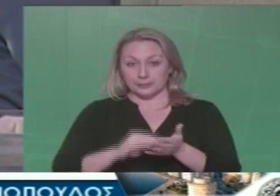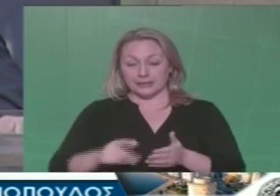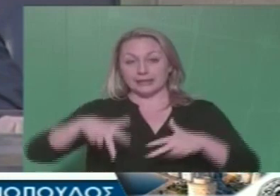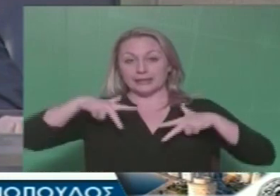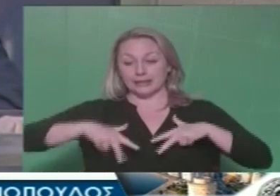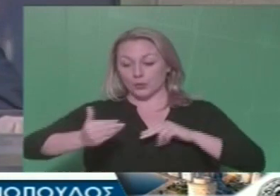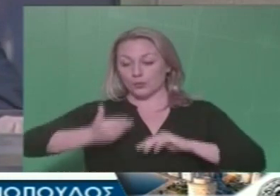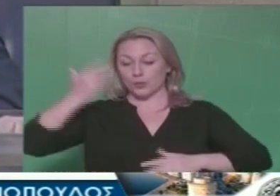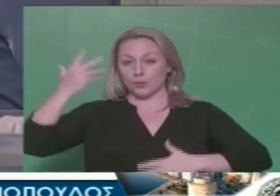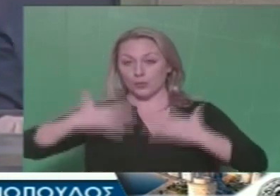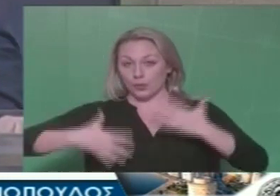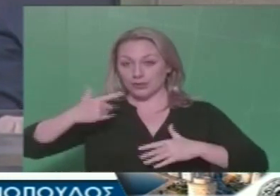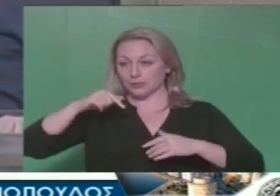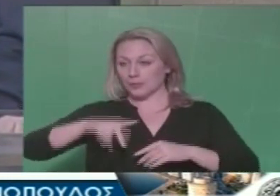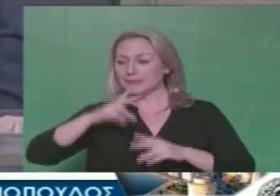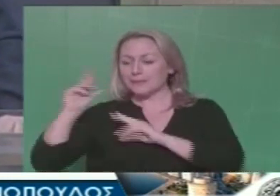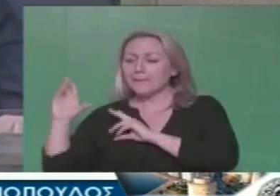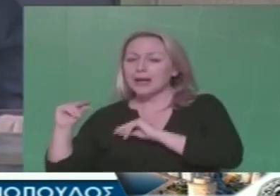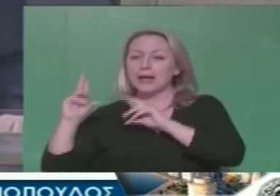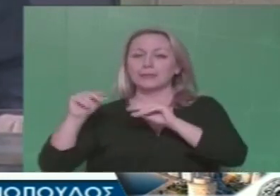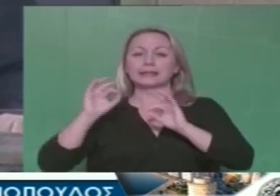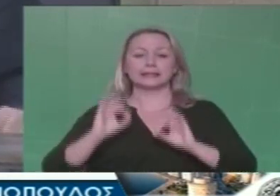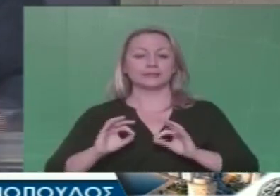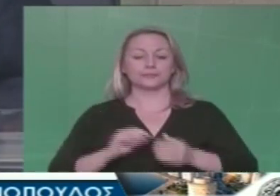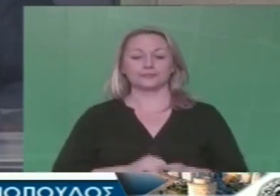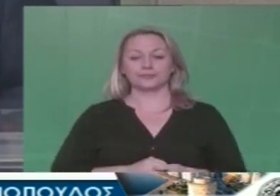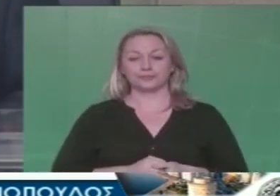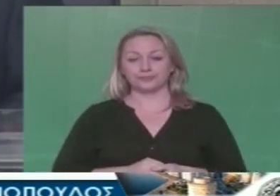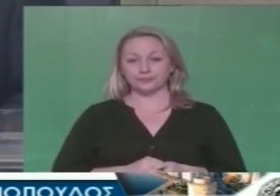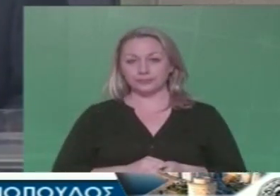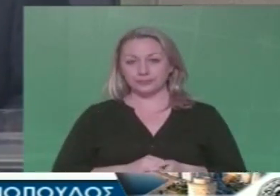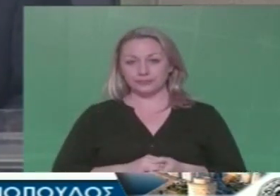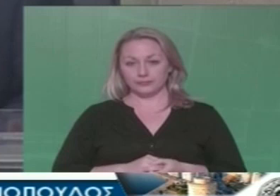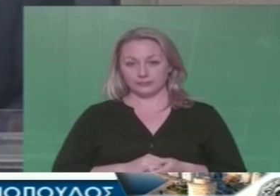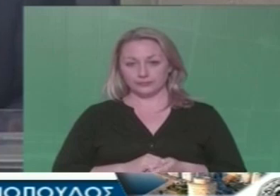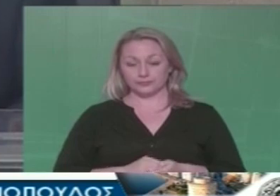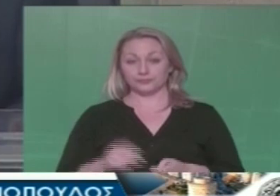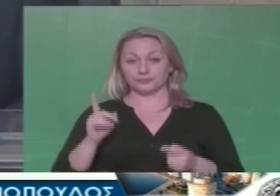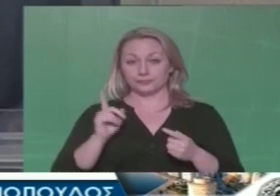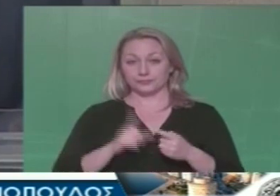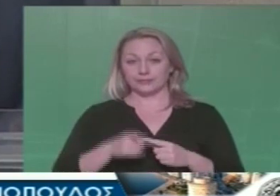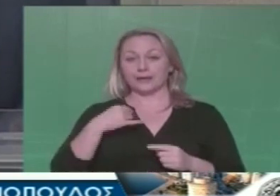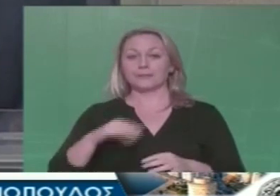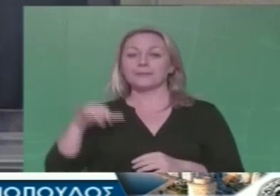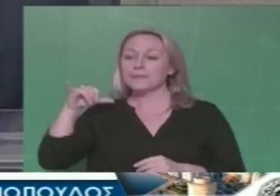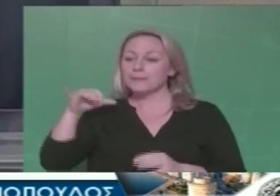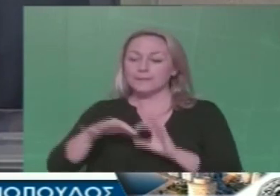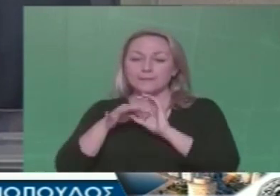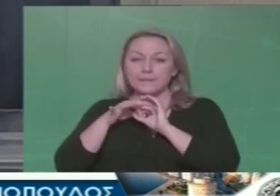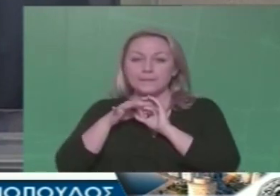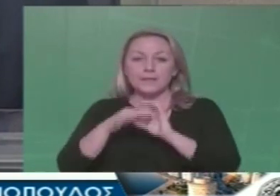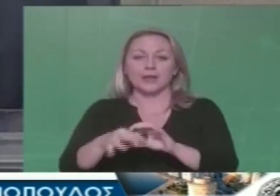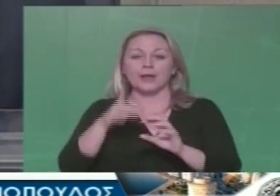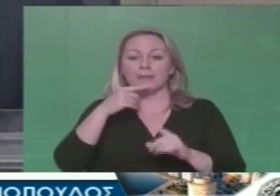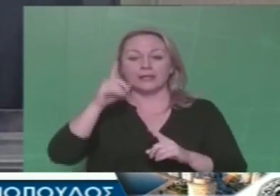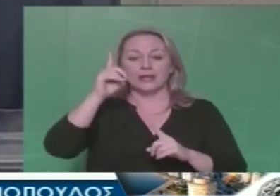προϋπολογισμού, όπως τα τελευταία χρόνια. Πρώτο και κύριο, το γεγονός ότι συνεχίζεται, παγιώνεται και μετά από την